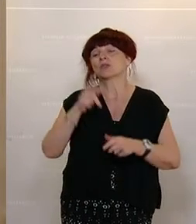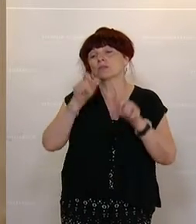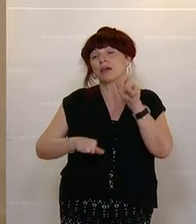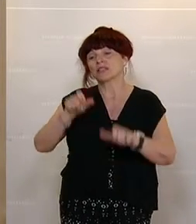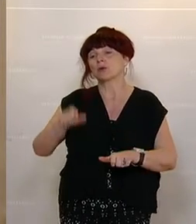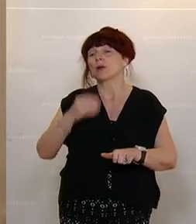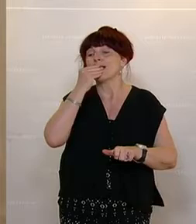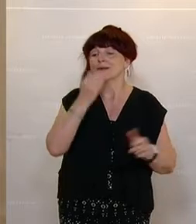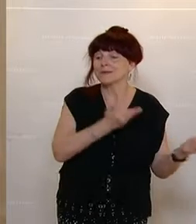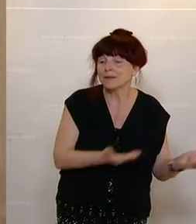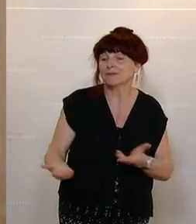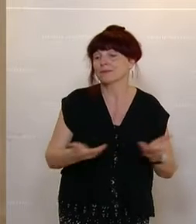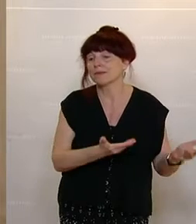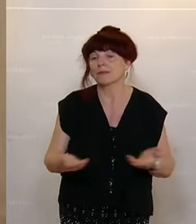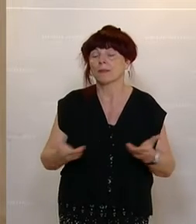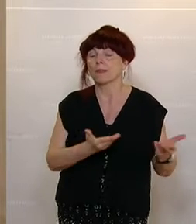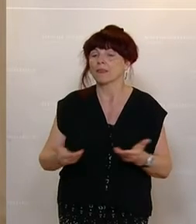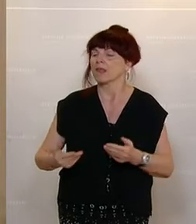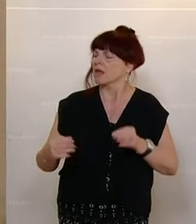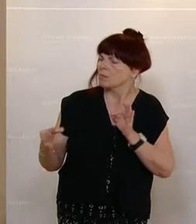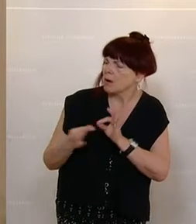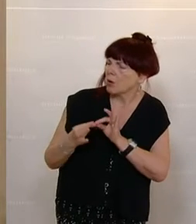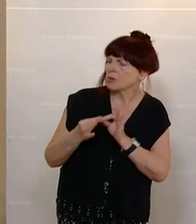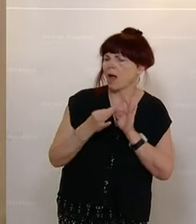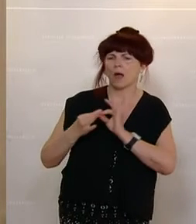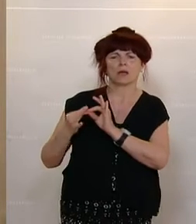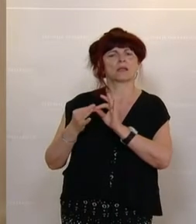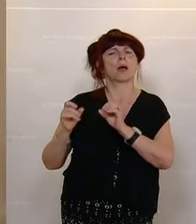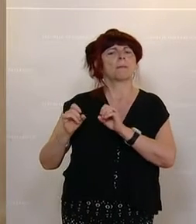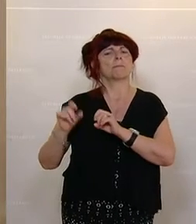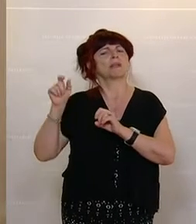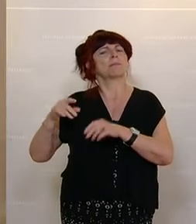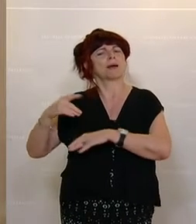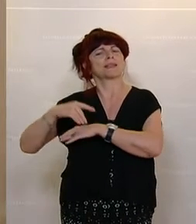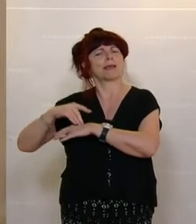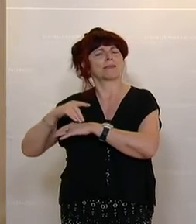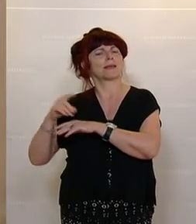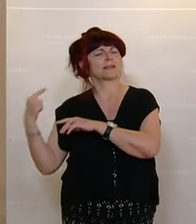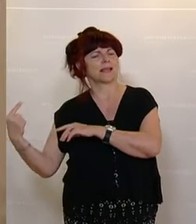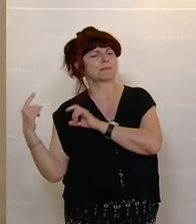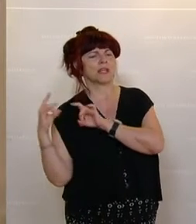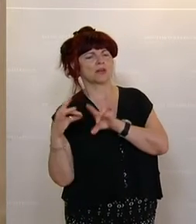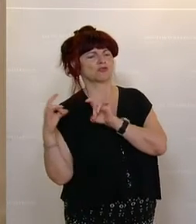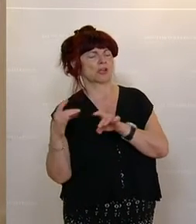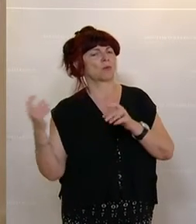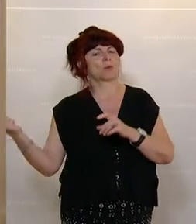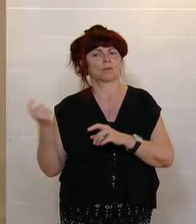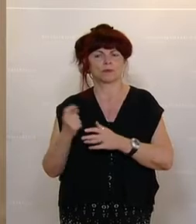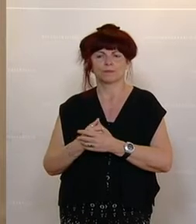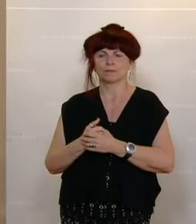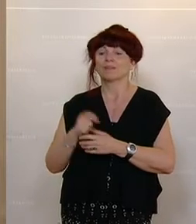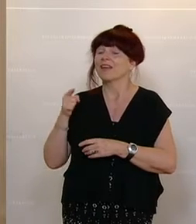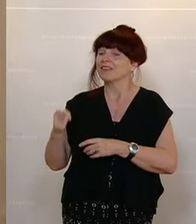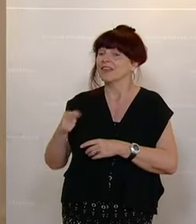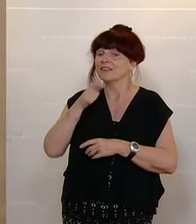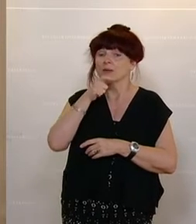Also ständig im unmittelbaren Umfeld mit ansteckenden Patientinnen und Patienten. Für diese